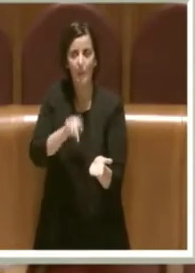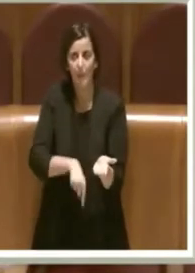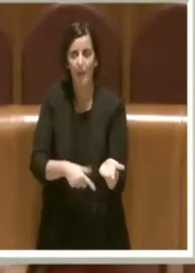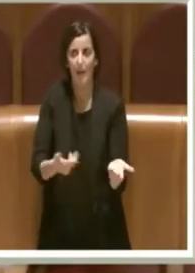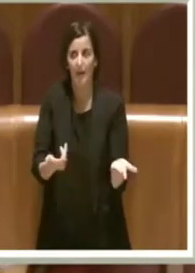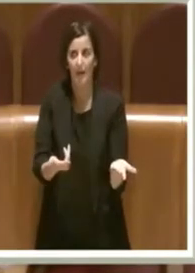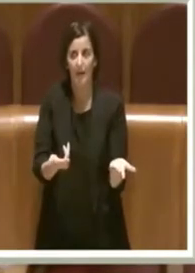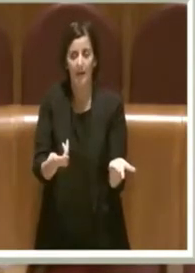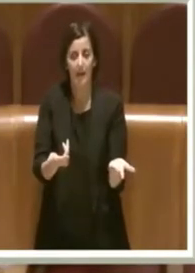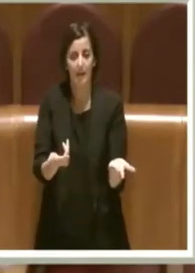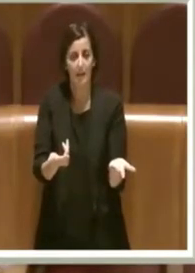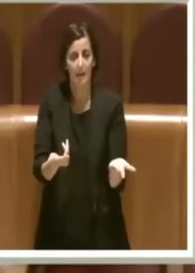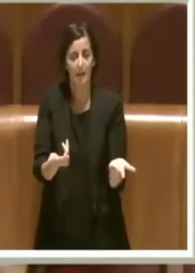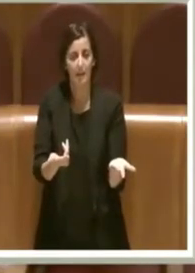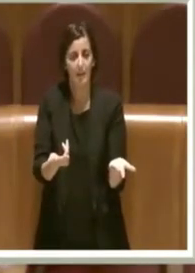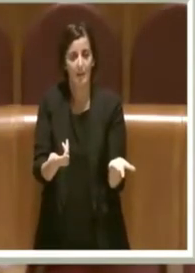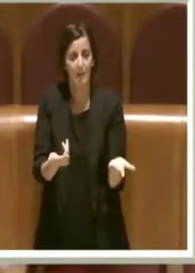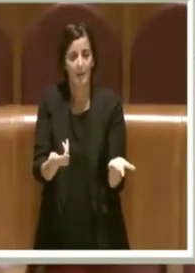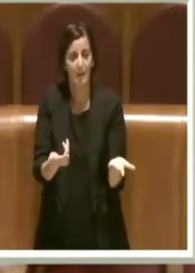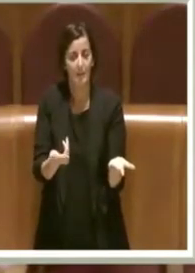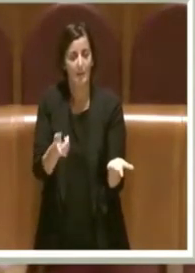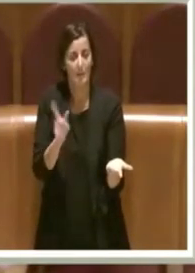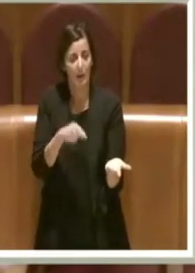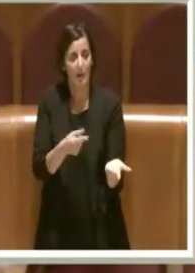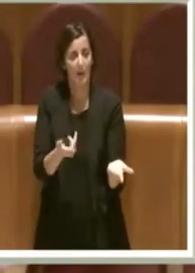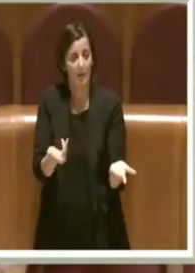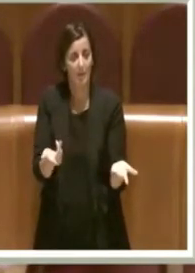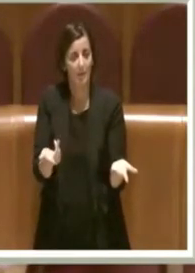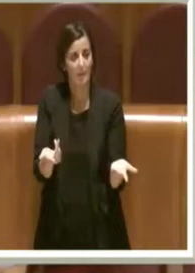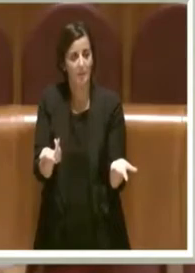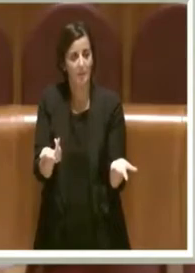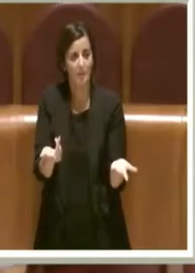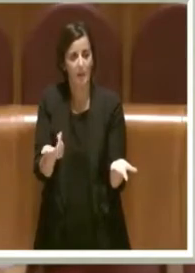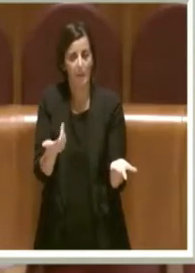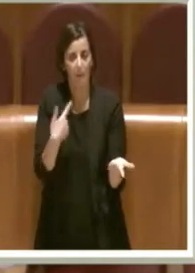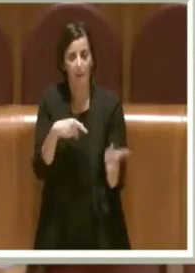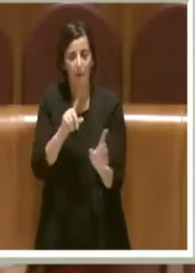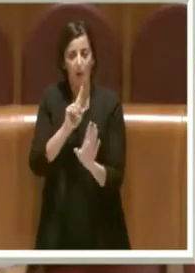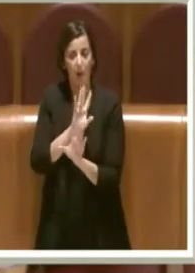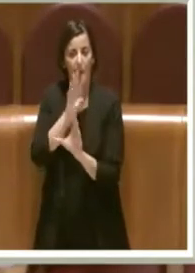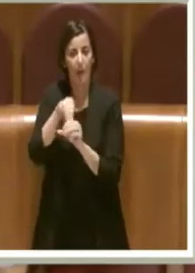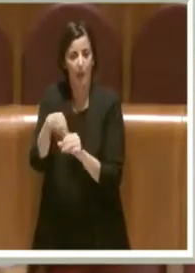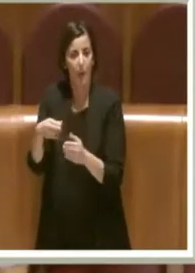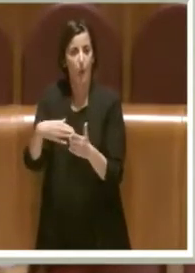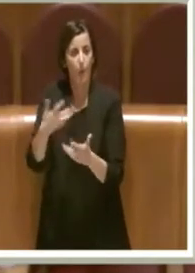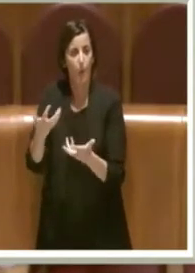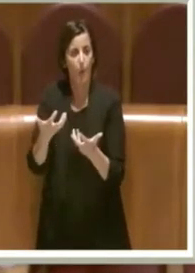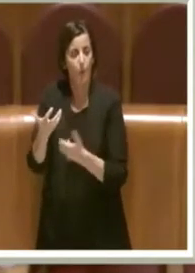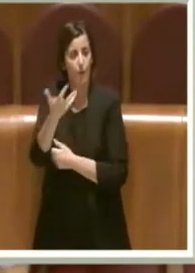quella che è poi la cucina del ristorante.